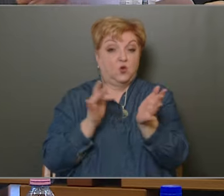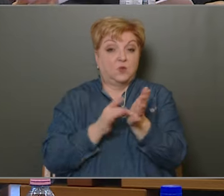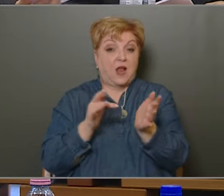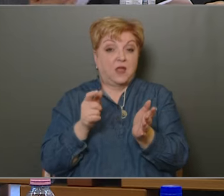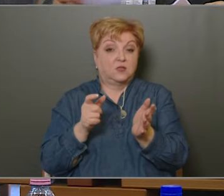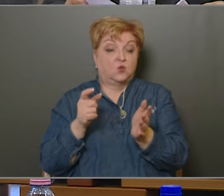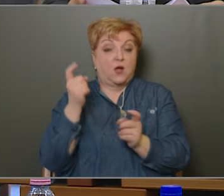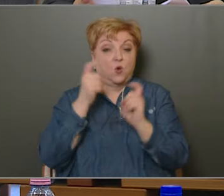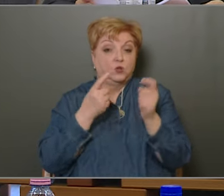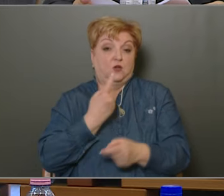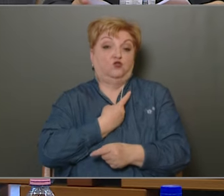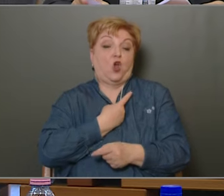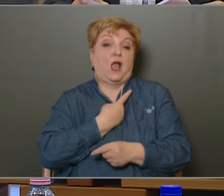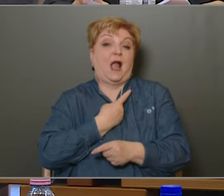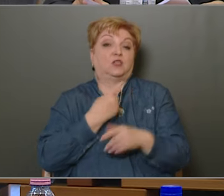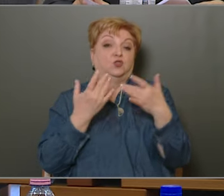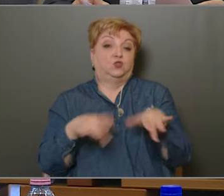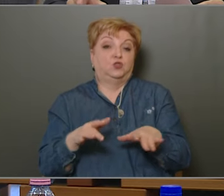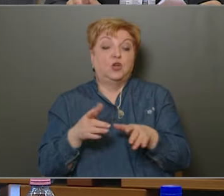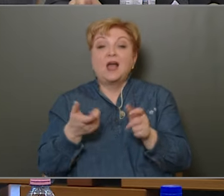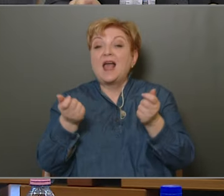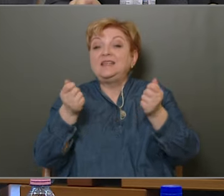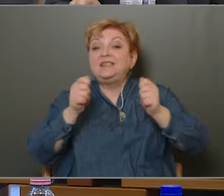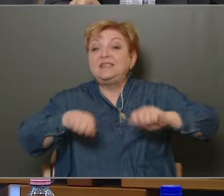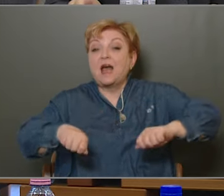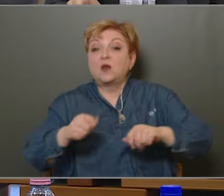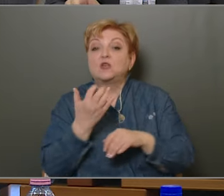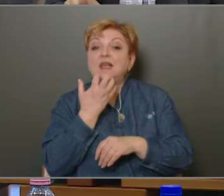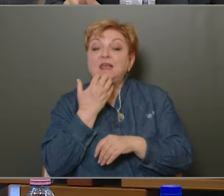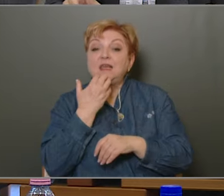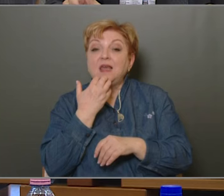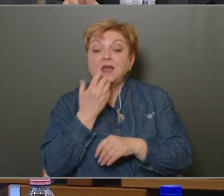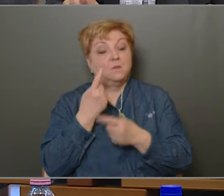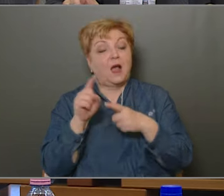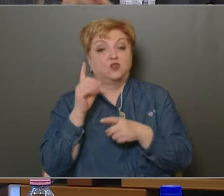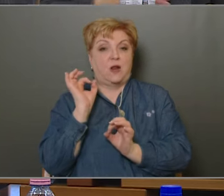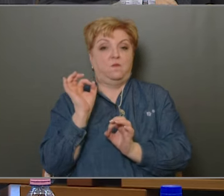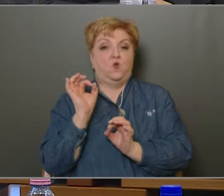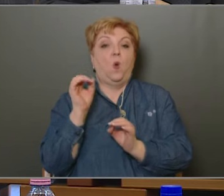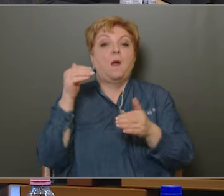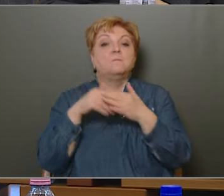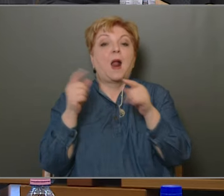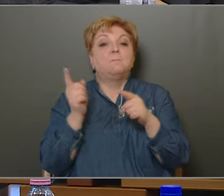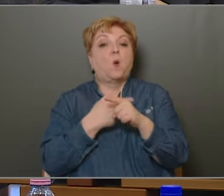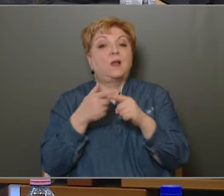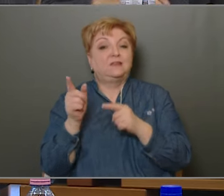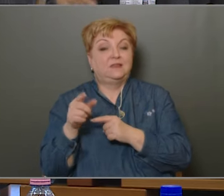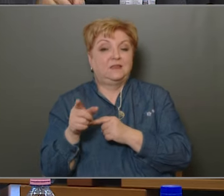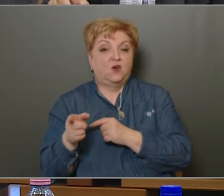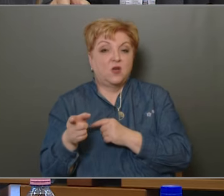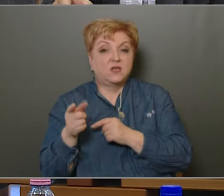saját álláspontjukat. Ez a kizárólagosági igény semmi másra nem jó, mint a belpolitikai szembenállás